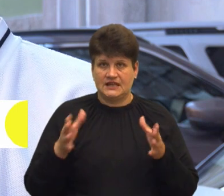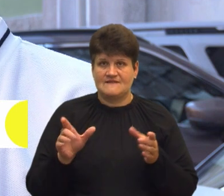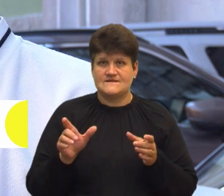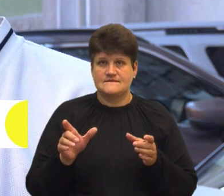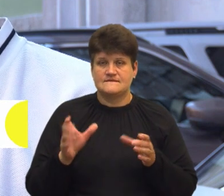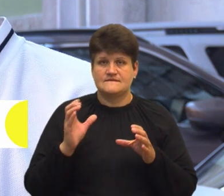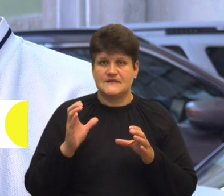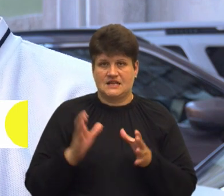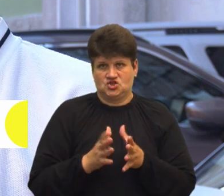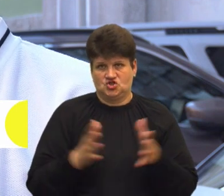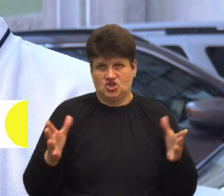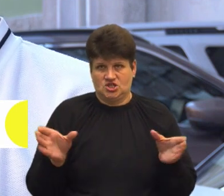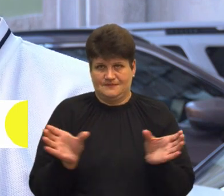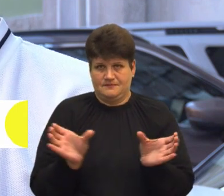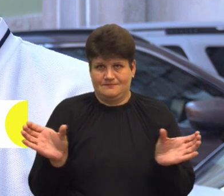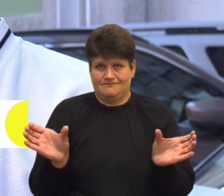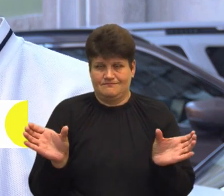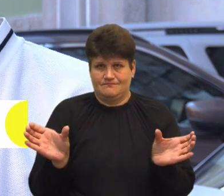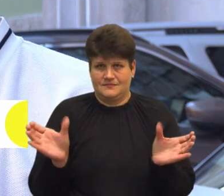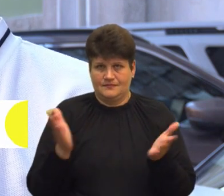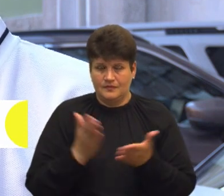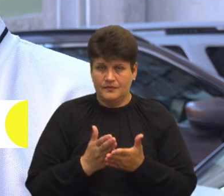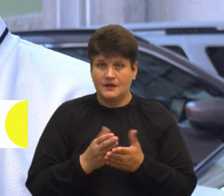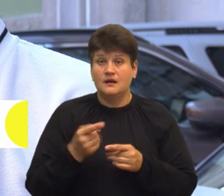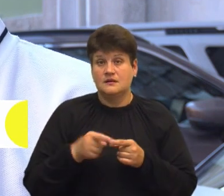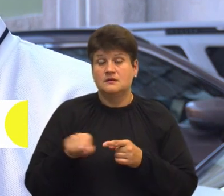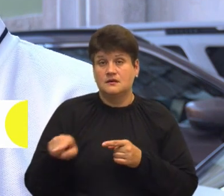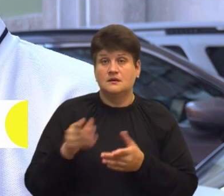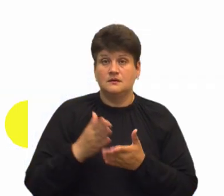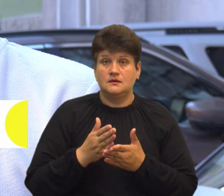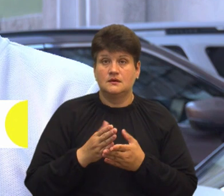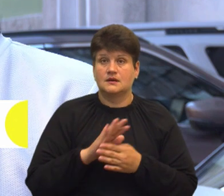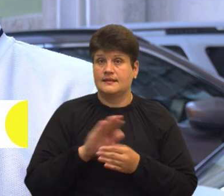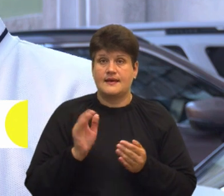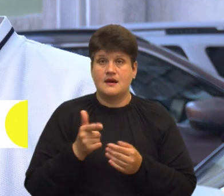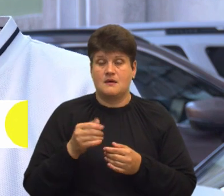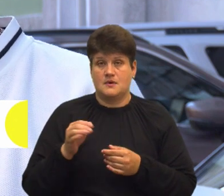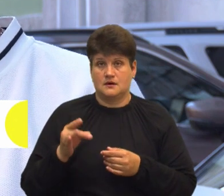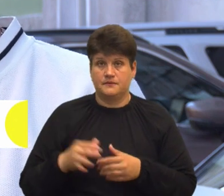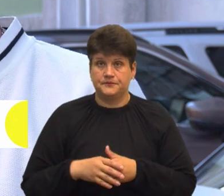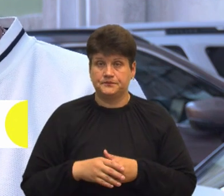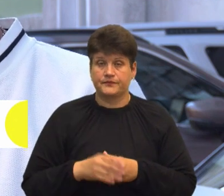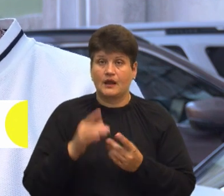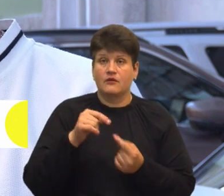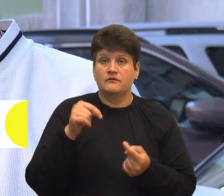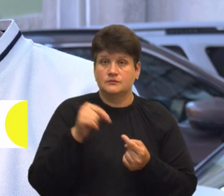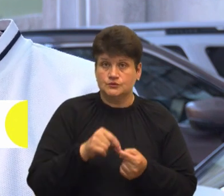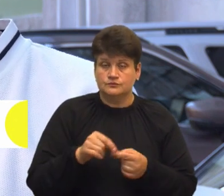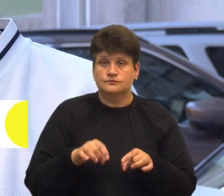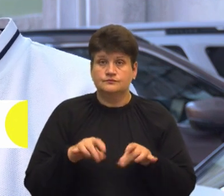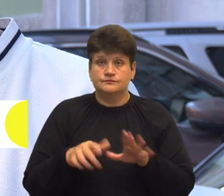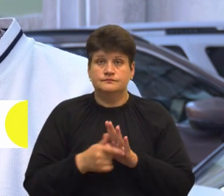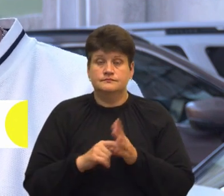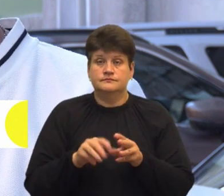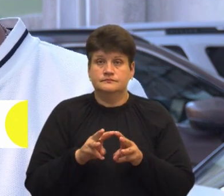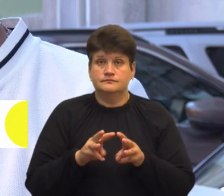ширше, тоді цей вантаж рахується як негабарит Відповідно до постанови Кабінету міністрів